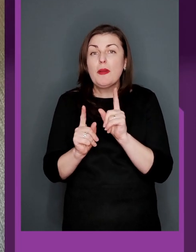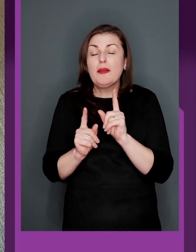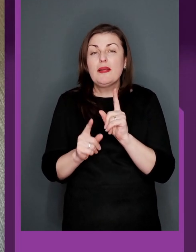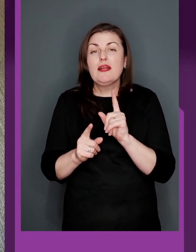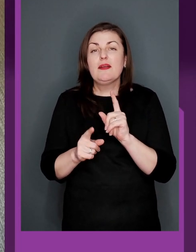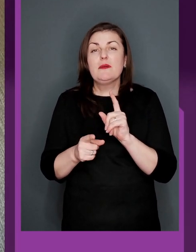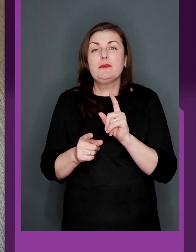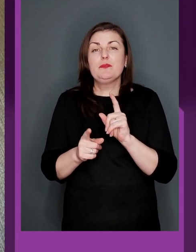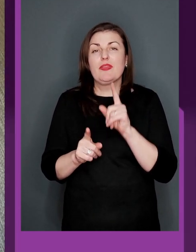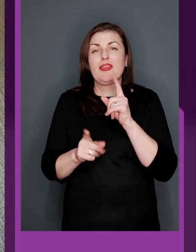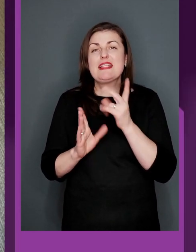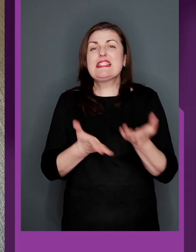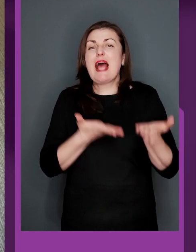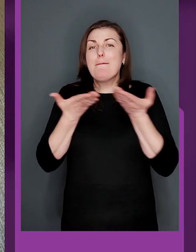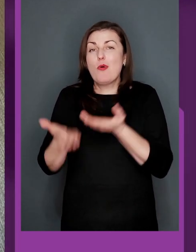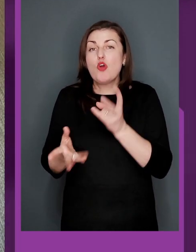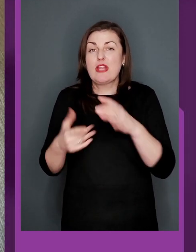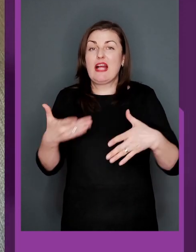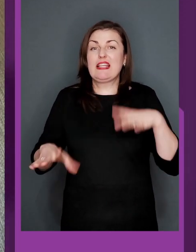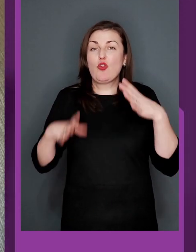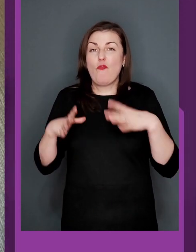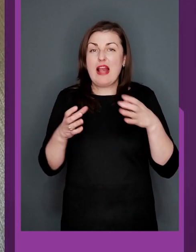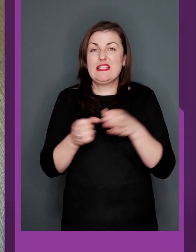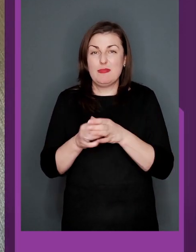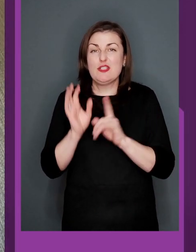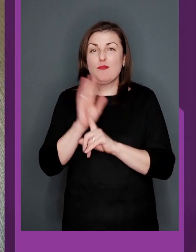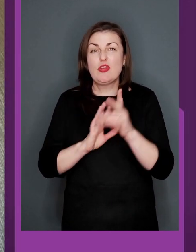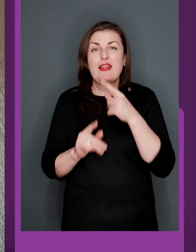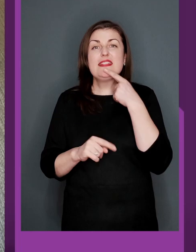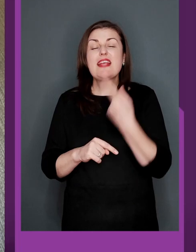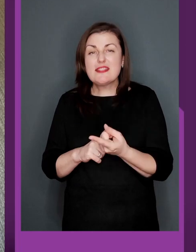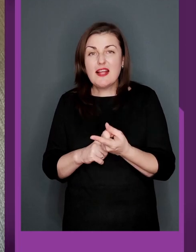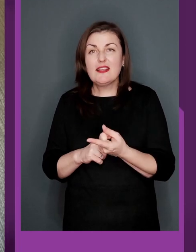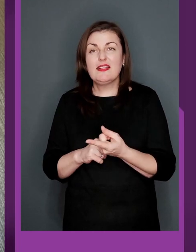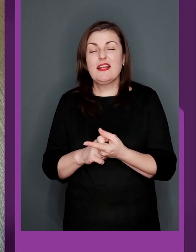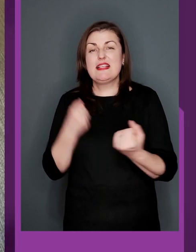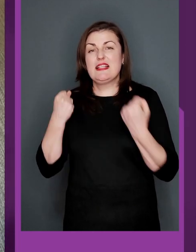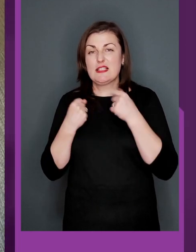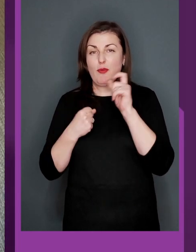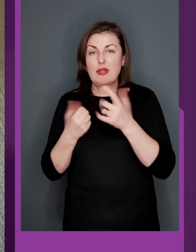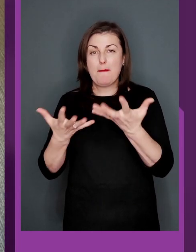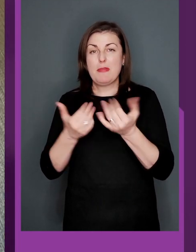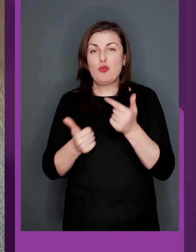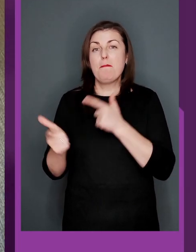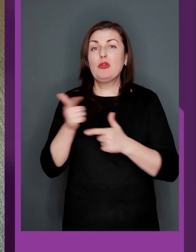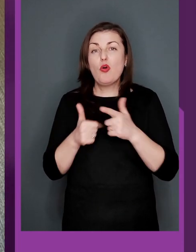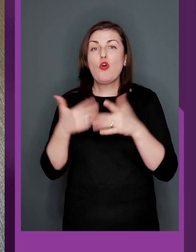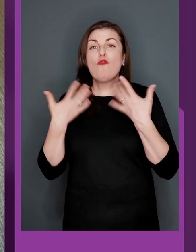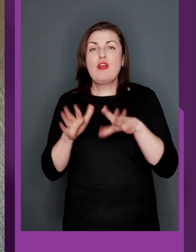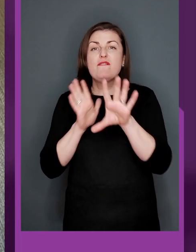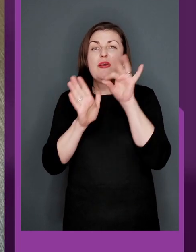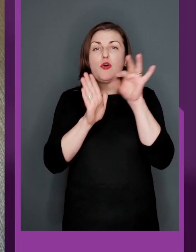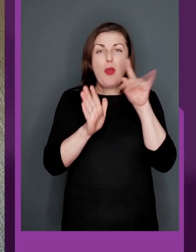гравців, щоб, ну, як сказати, запрошує на тренувальний збір спочатку, де, як сказати, спортсмени